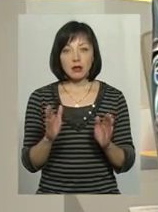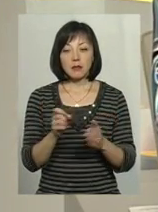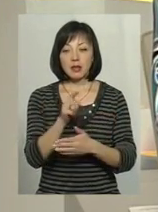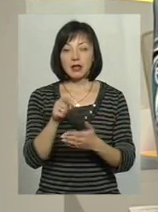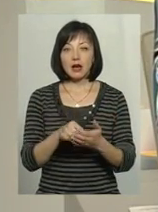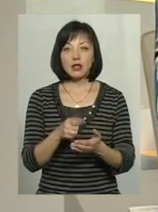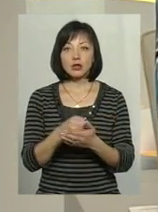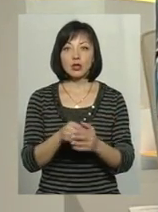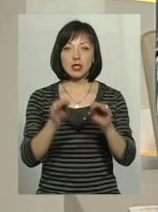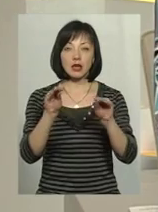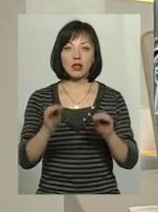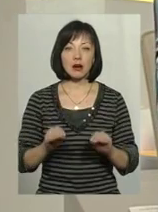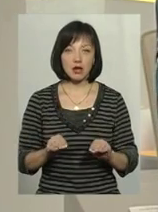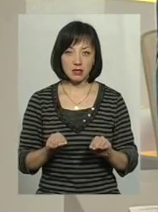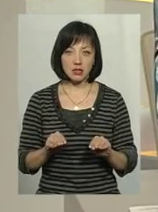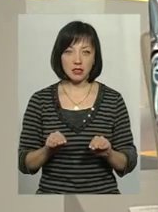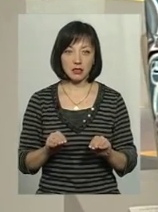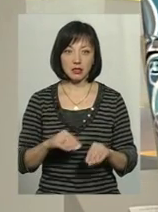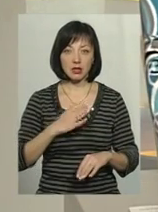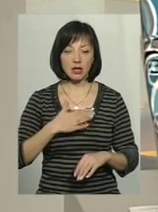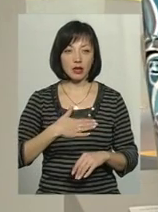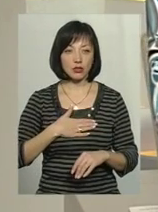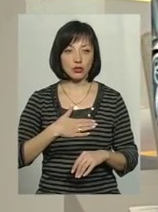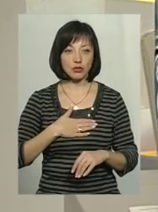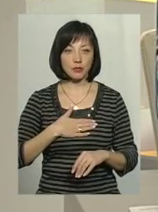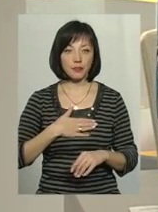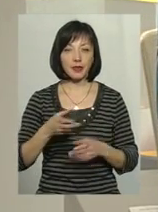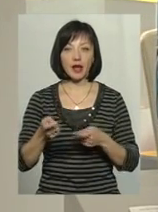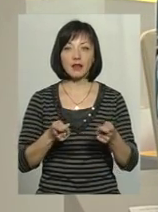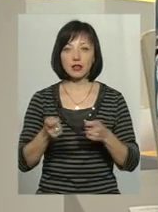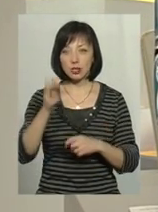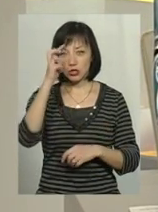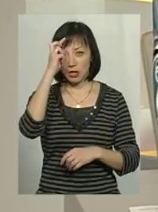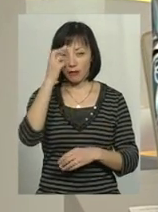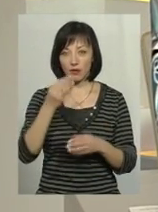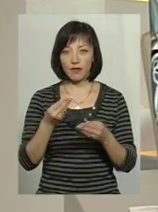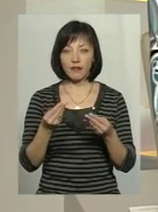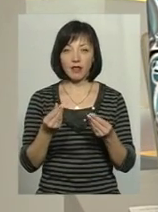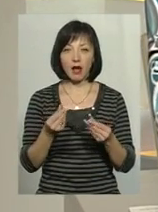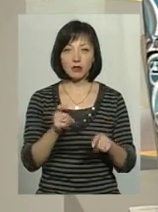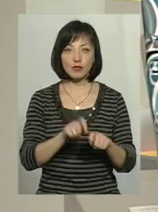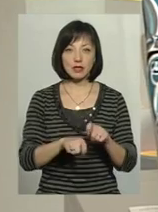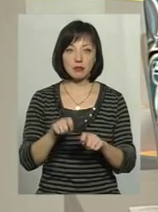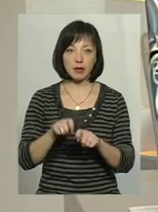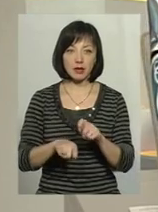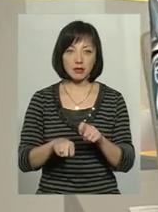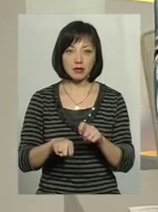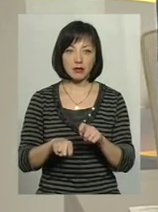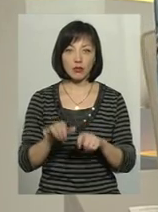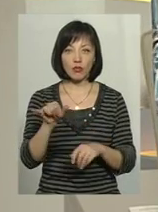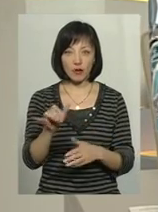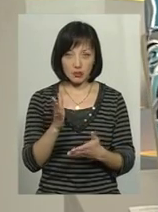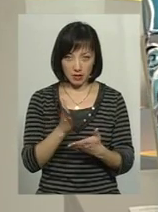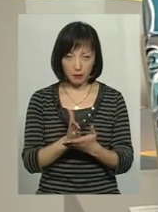декларацій нашого керівника Державної фінансової інспекції у вас є?